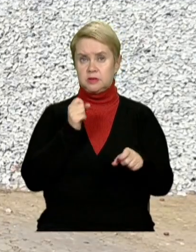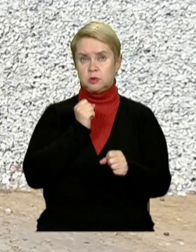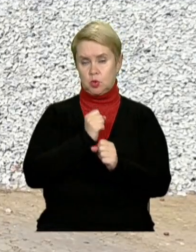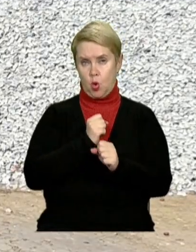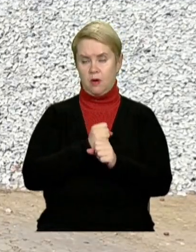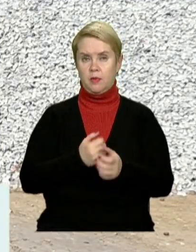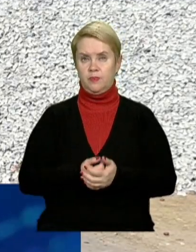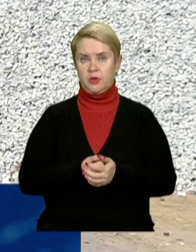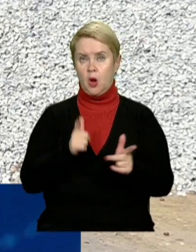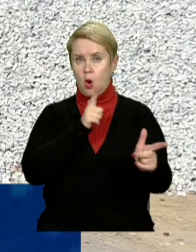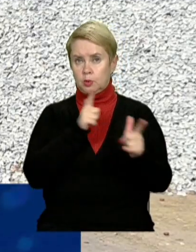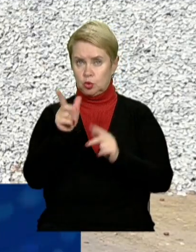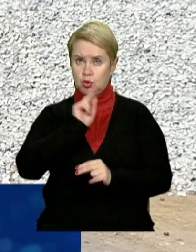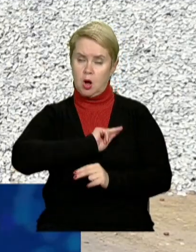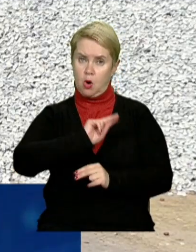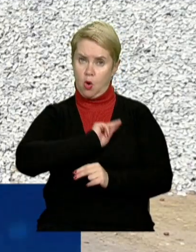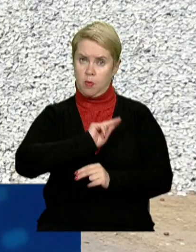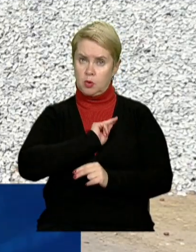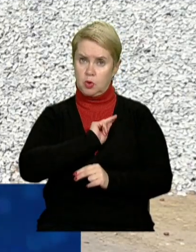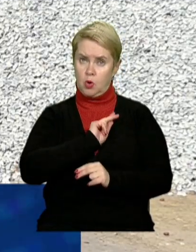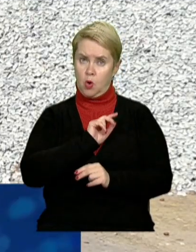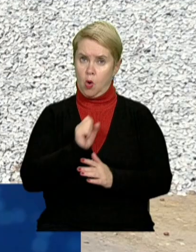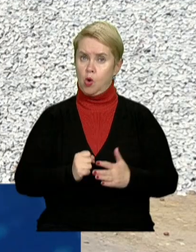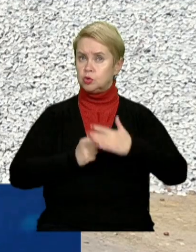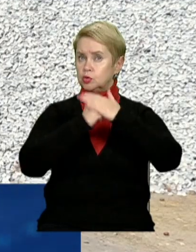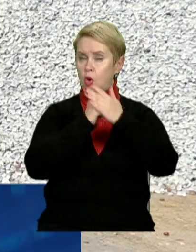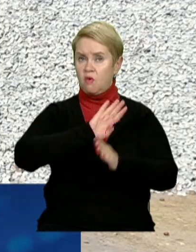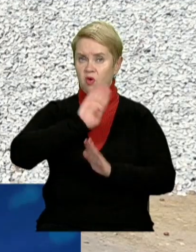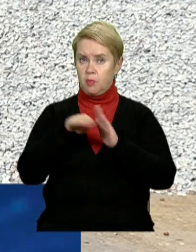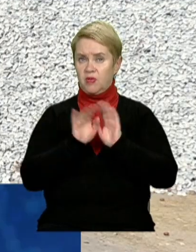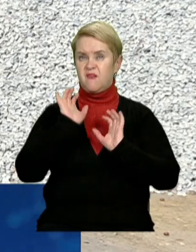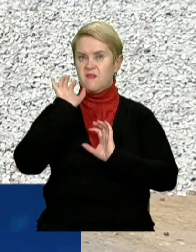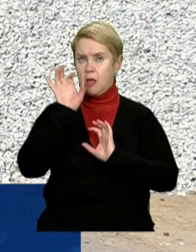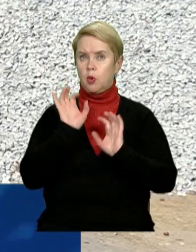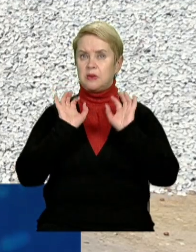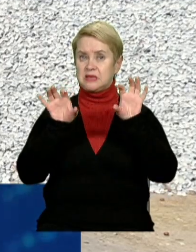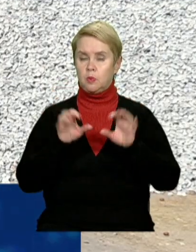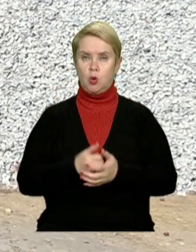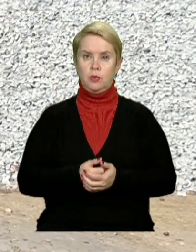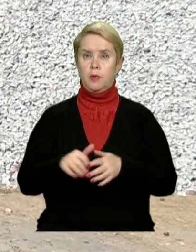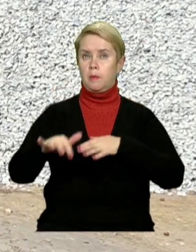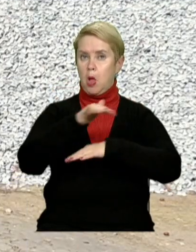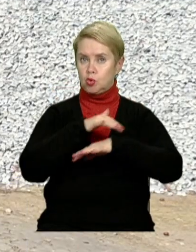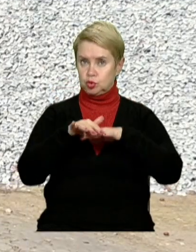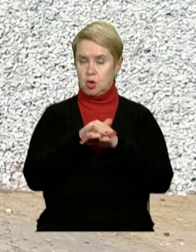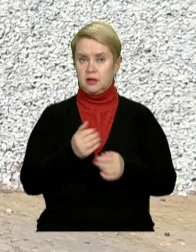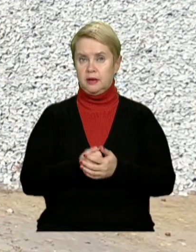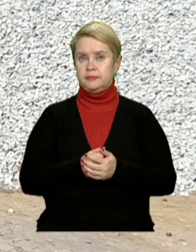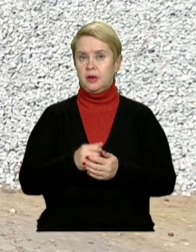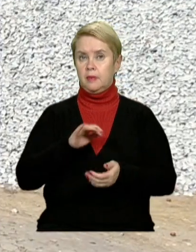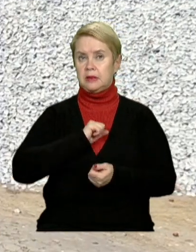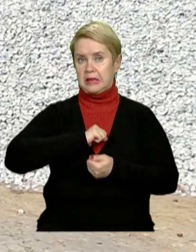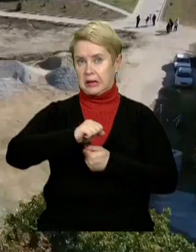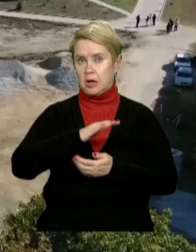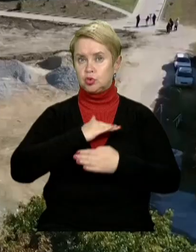підготовчі роботи основи під волейбольну і баскетбольну площадку, дренажна система під